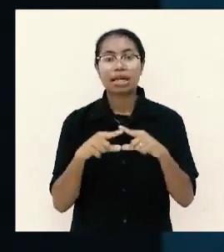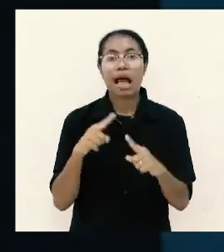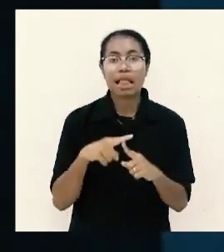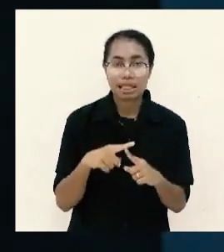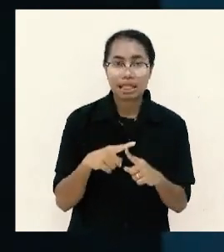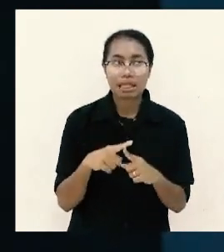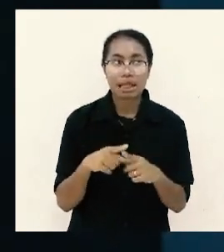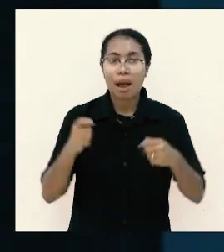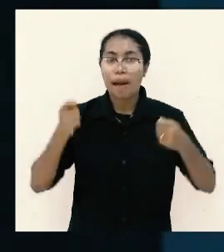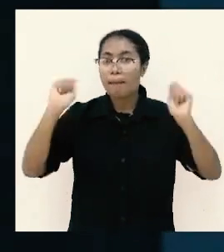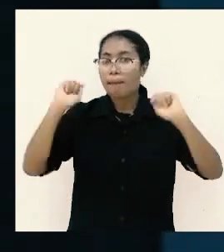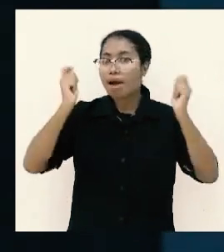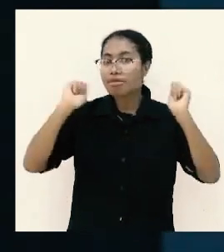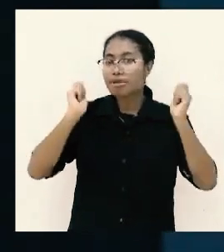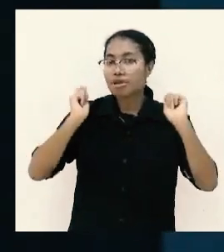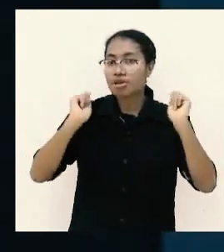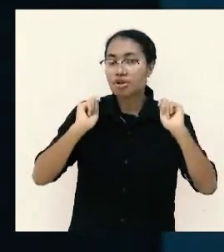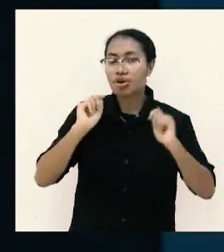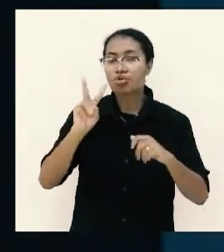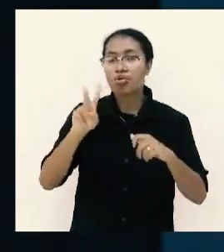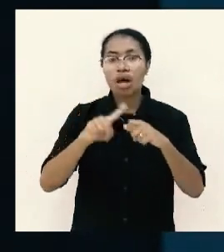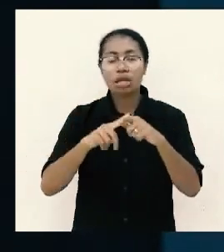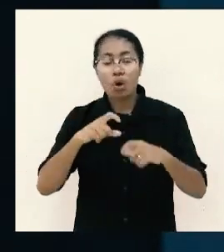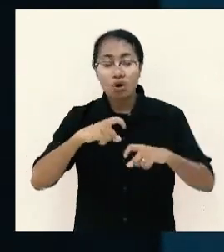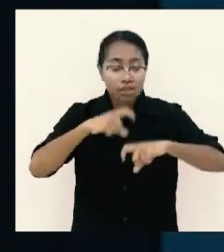mandi jalan 2 kilo cari kali